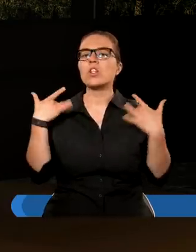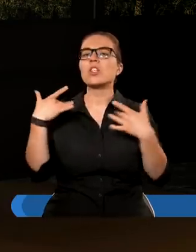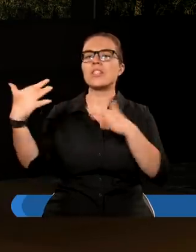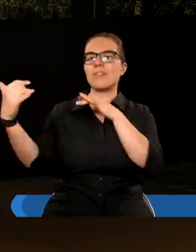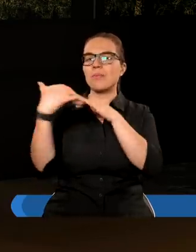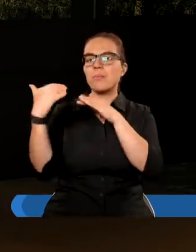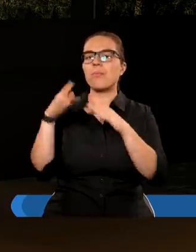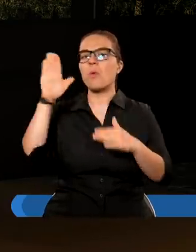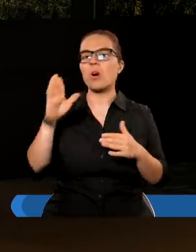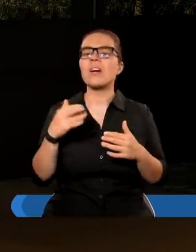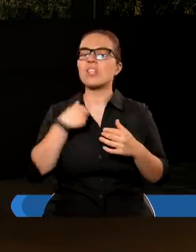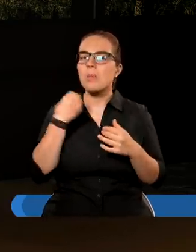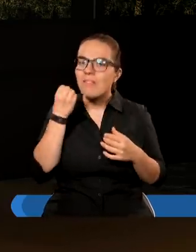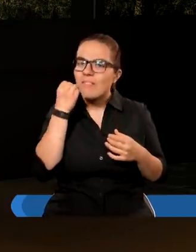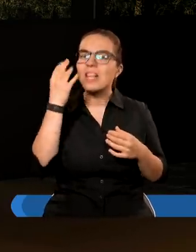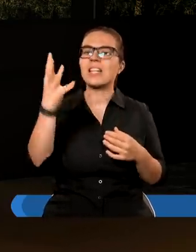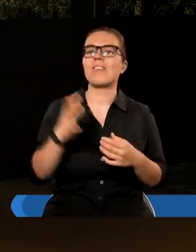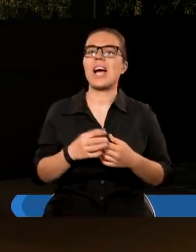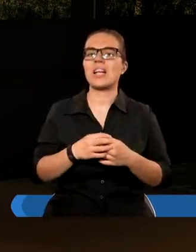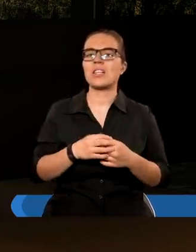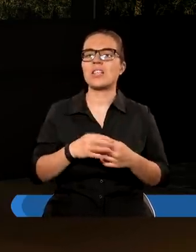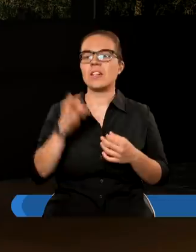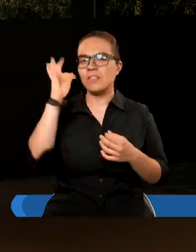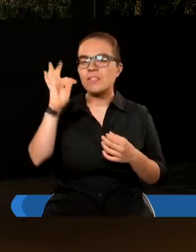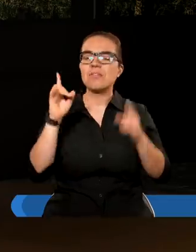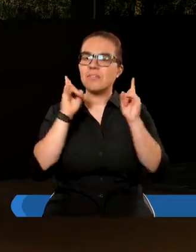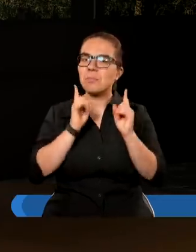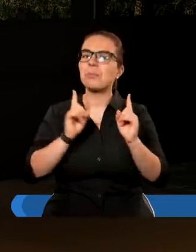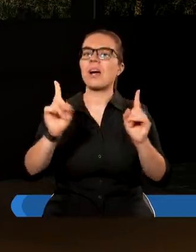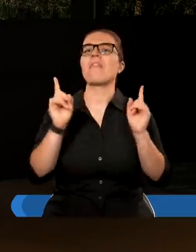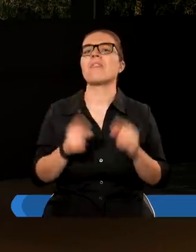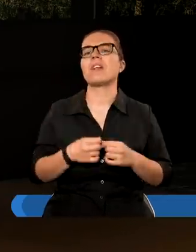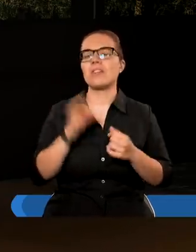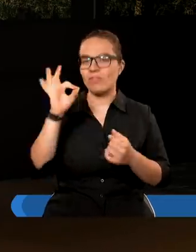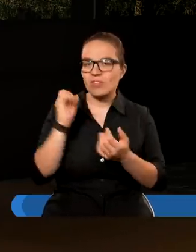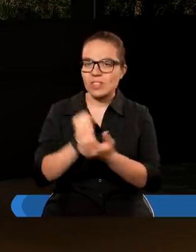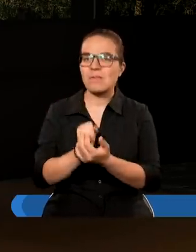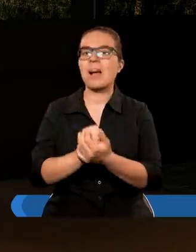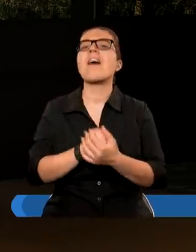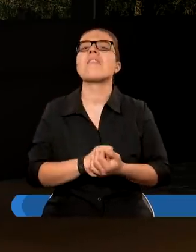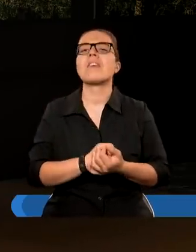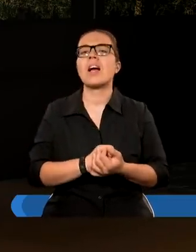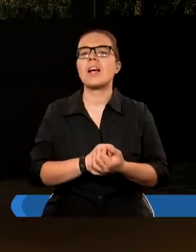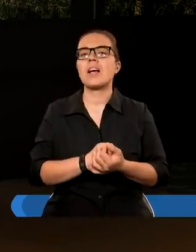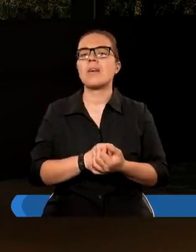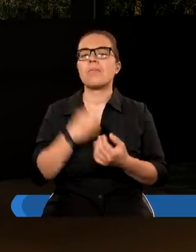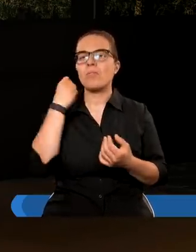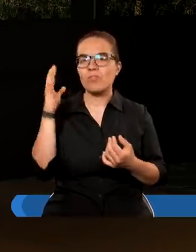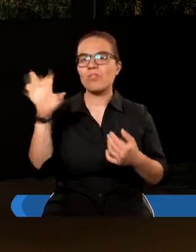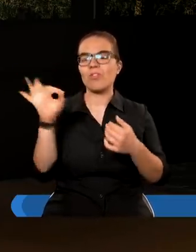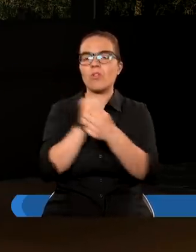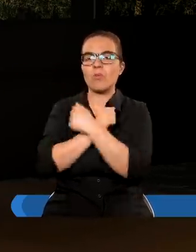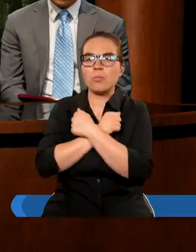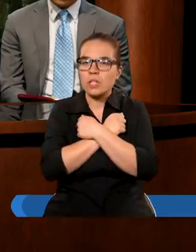samego tego kontekstu wynika, żeby wytrwać w trwaniu w prawdzie, w trwaniu w prawie, wytrwać w trwaniu w